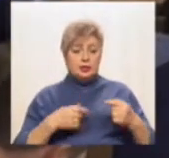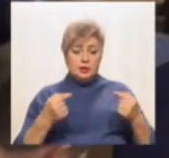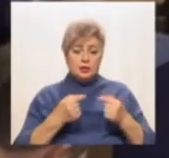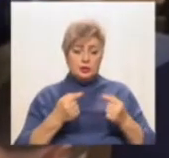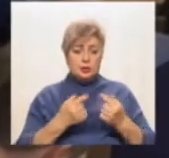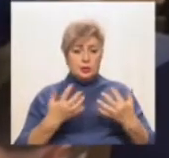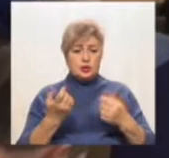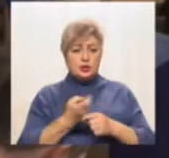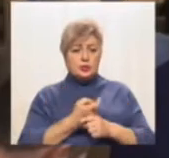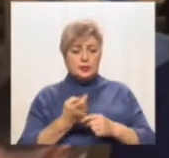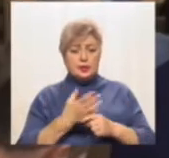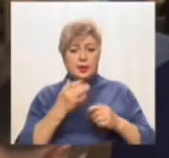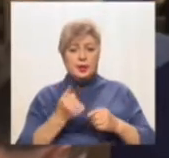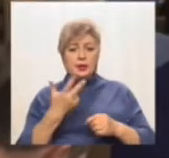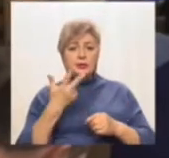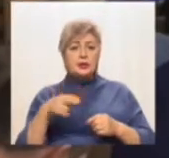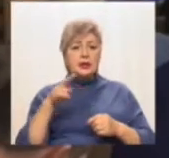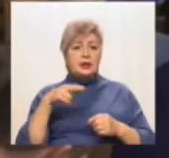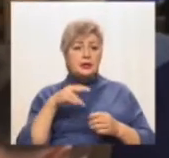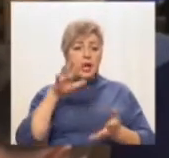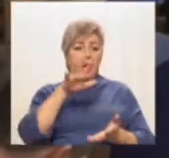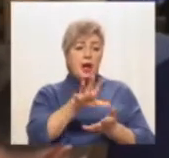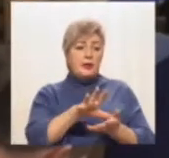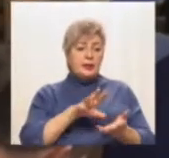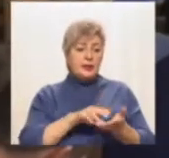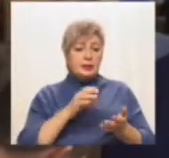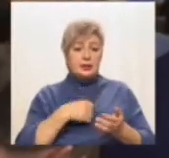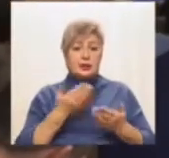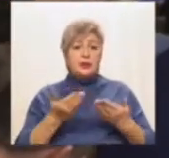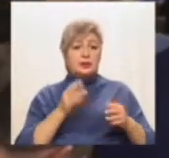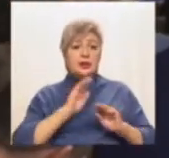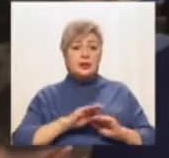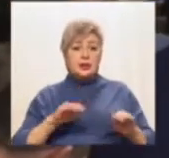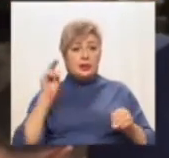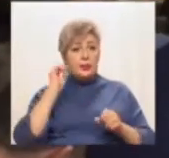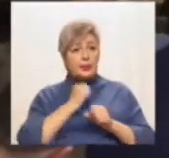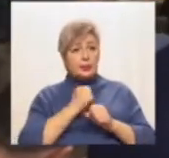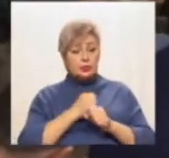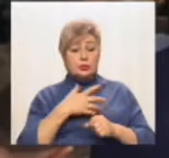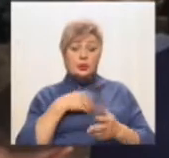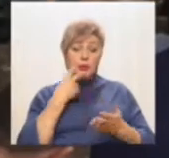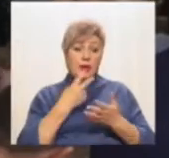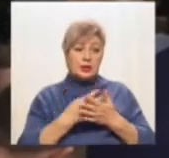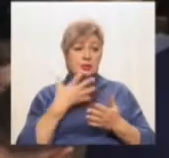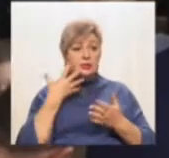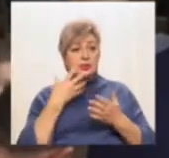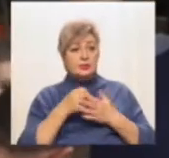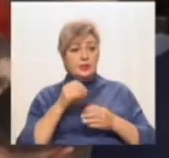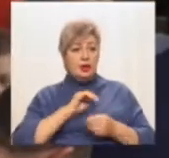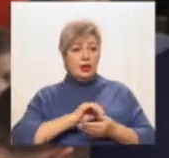і 3D-принтери, на яких діти працюють і показують свої наробки, які вони